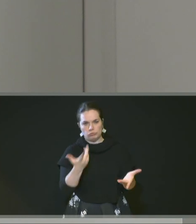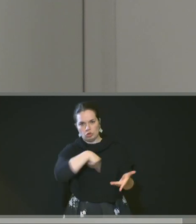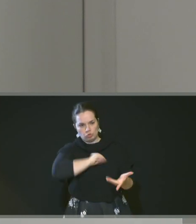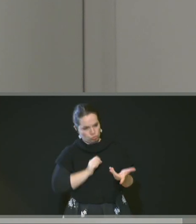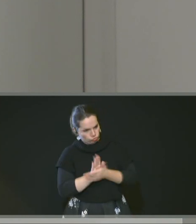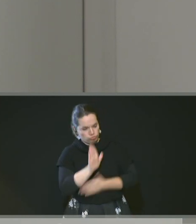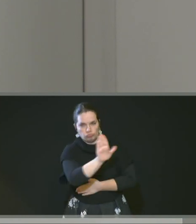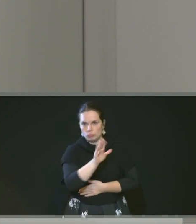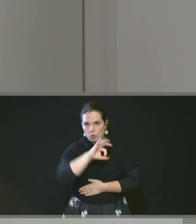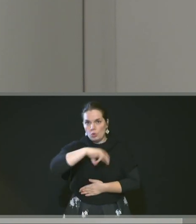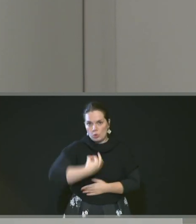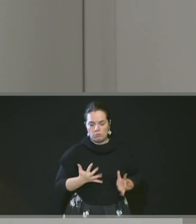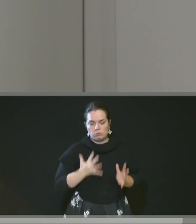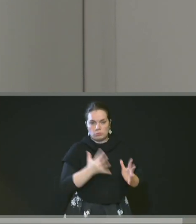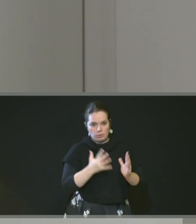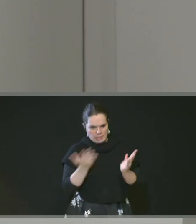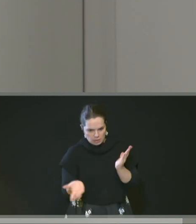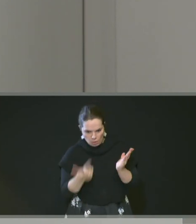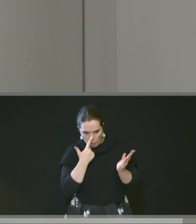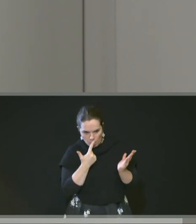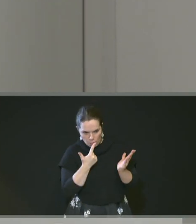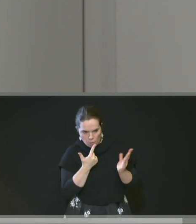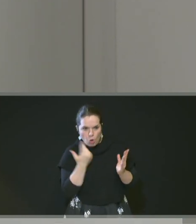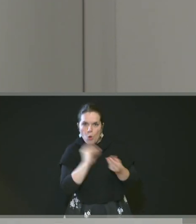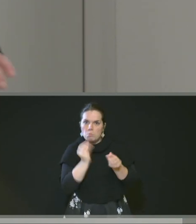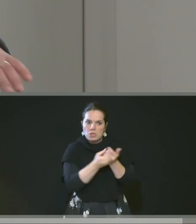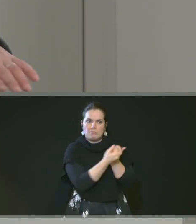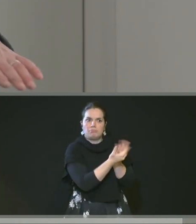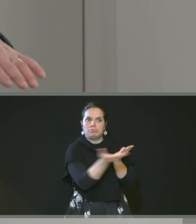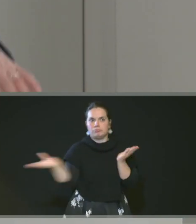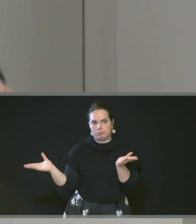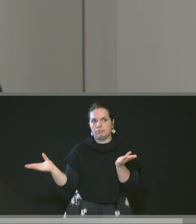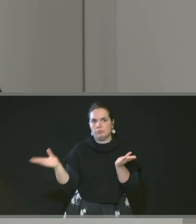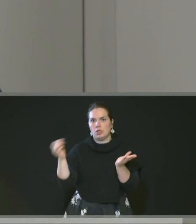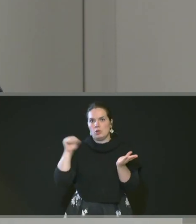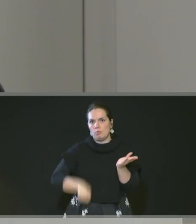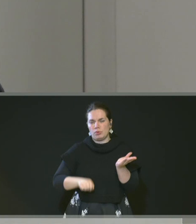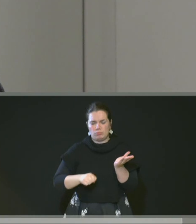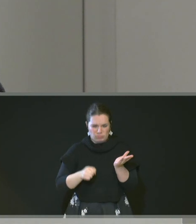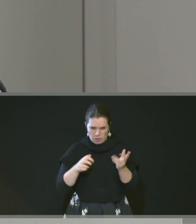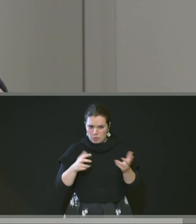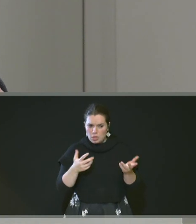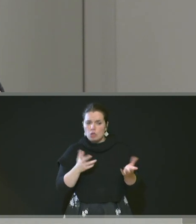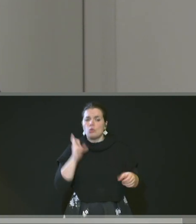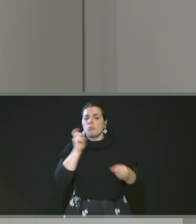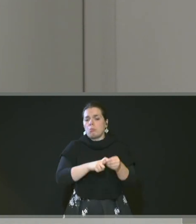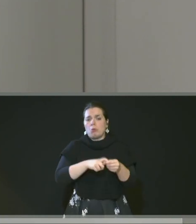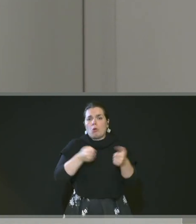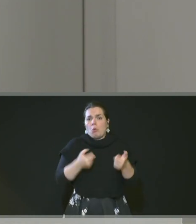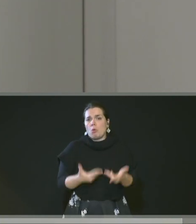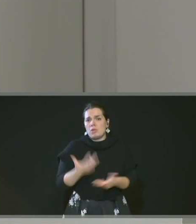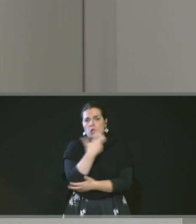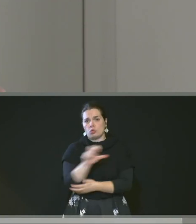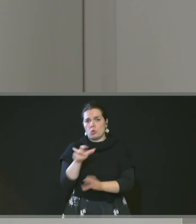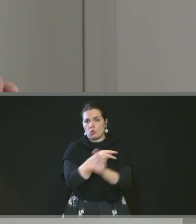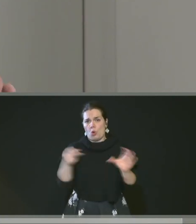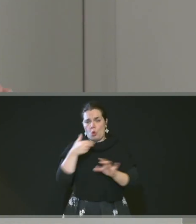-là mais à vrai dire c'est l'ensemble du catalogue qui nous serait ouvert et cela pour la modique somme de cotisations annuelles 300 euros